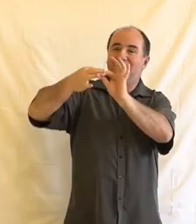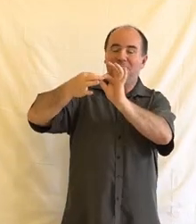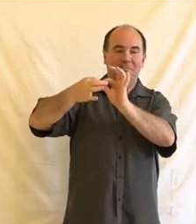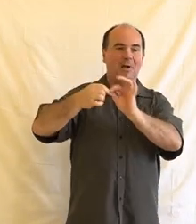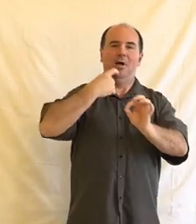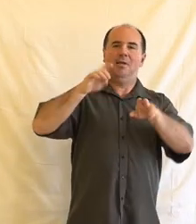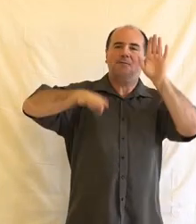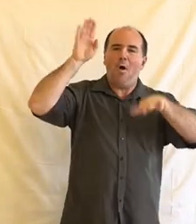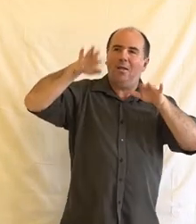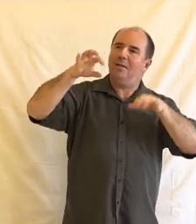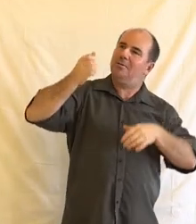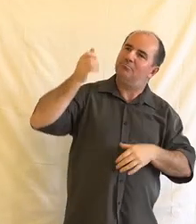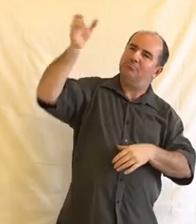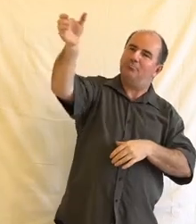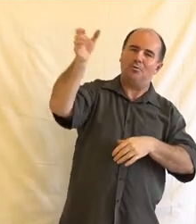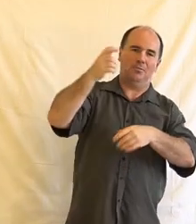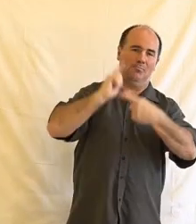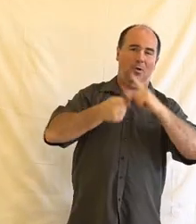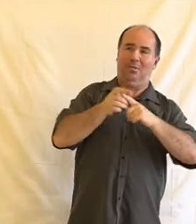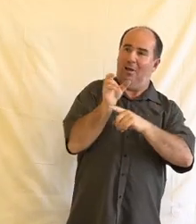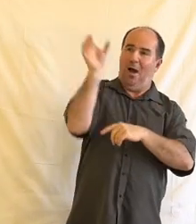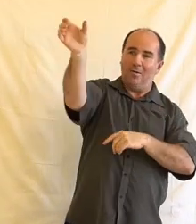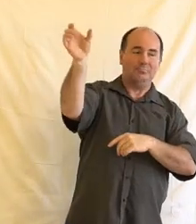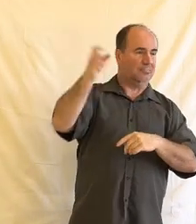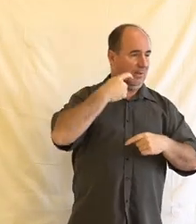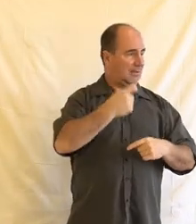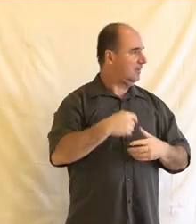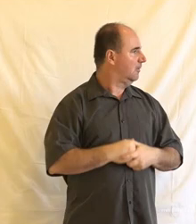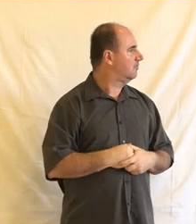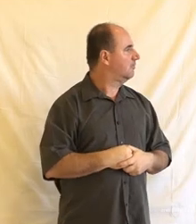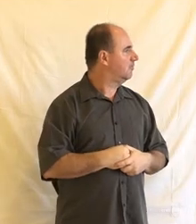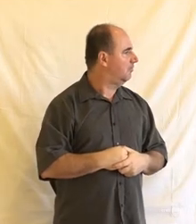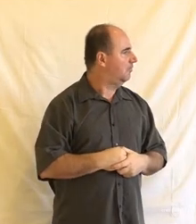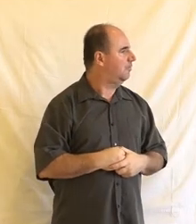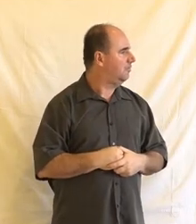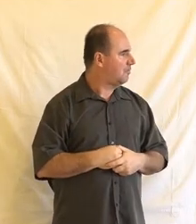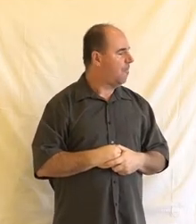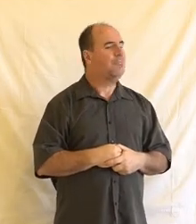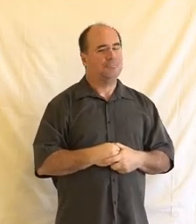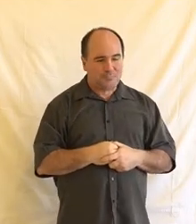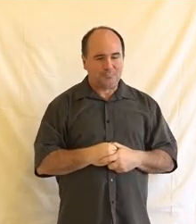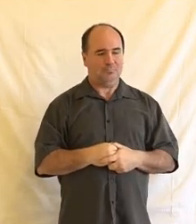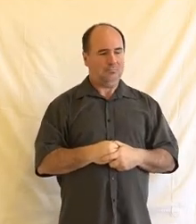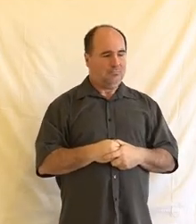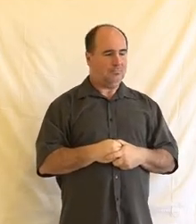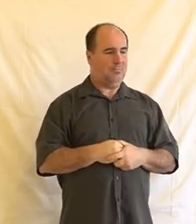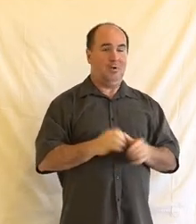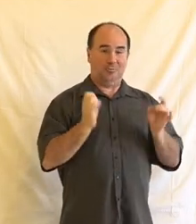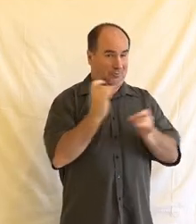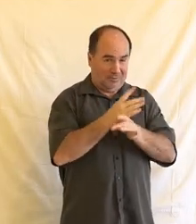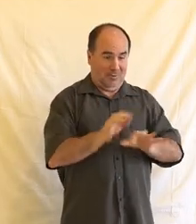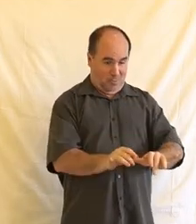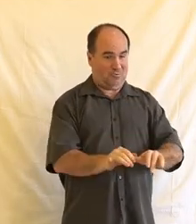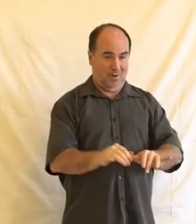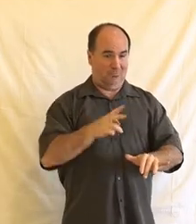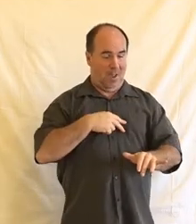množství informací, než by předtím bylo, protože ruku na srdce, kdo by se vydal autobusem koukat na vývězku, někde na nějakém úřadě, co se děje. Ne, tak